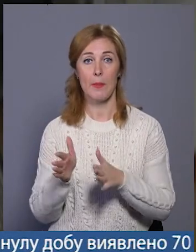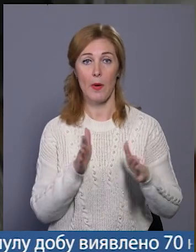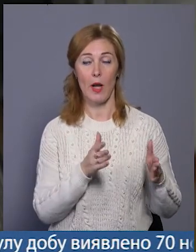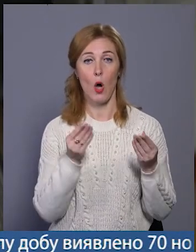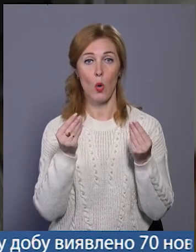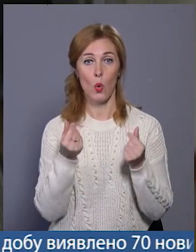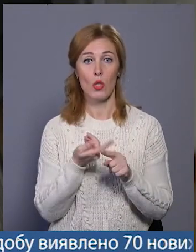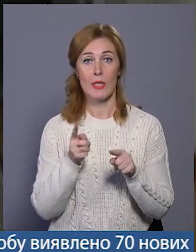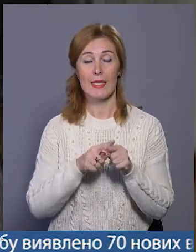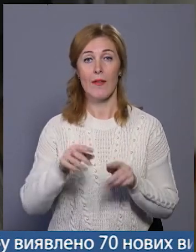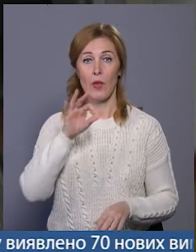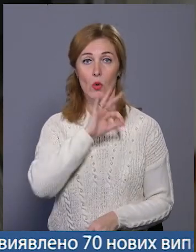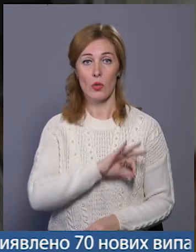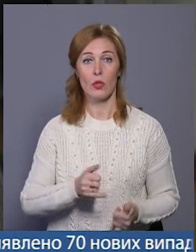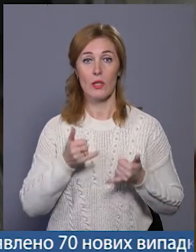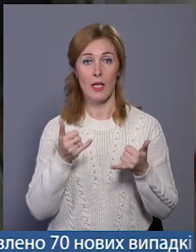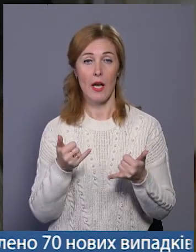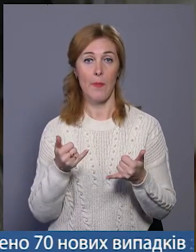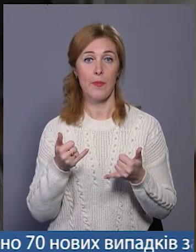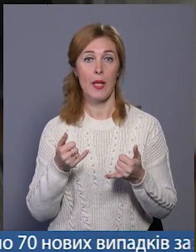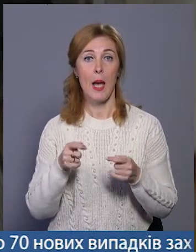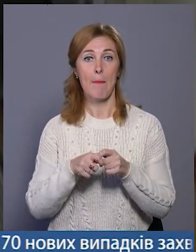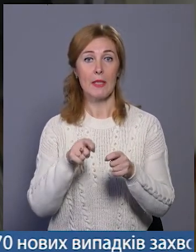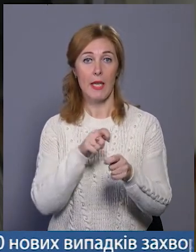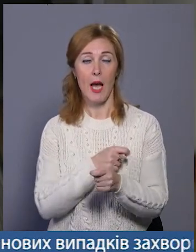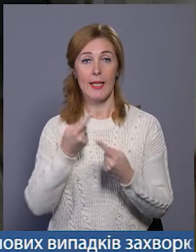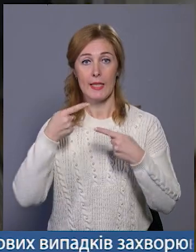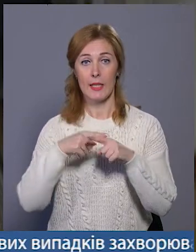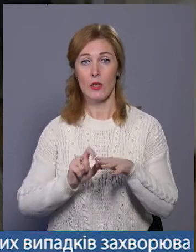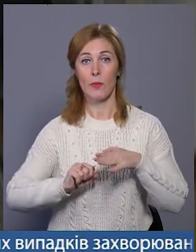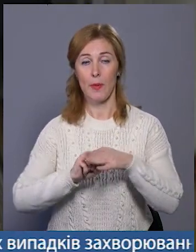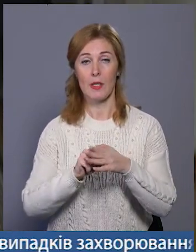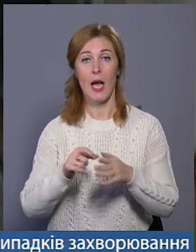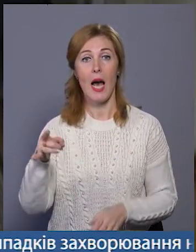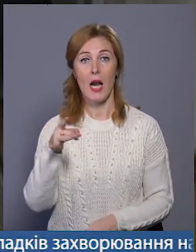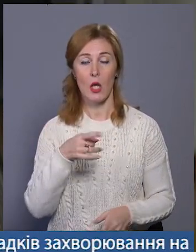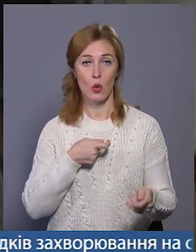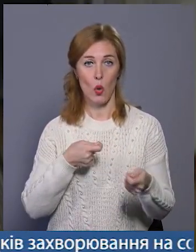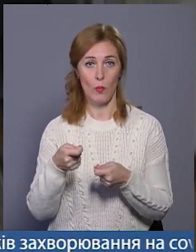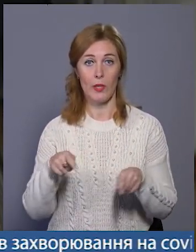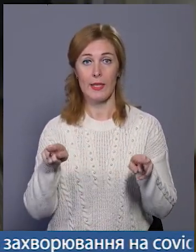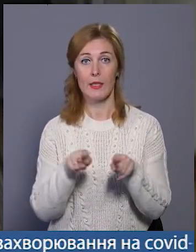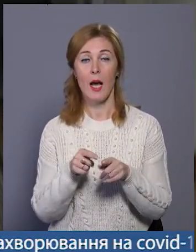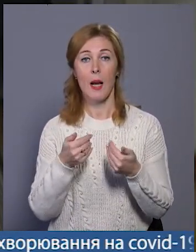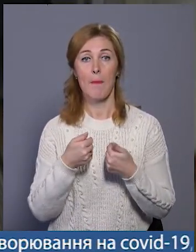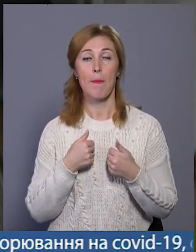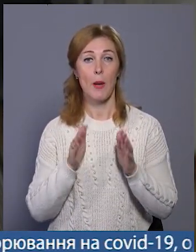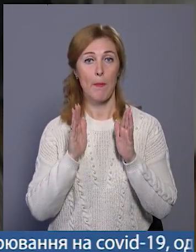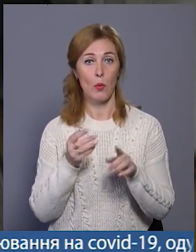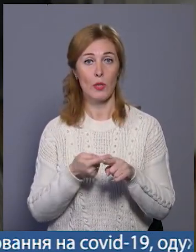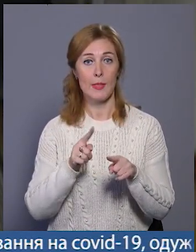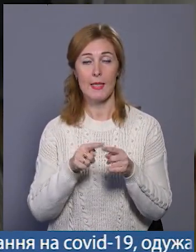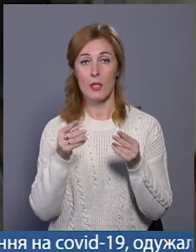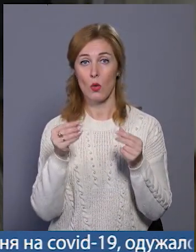використовуються для забезпечення матеріально-технічної бази районного управління. Точно так, ми будемо за ці